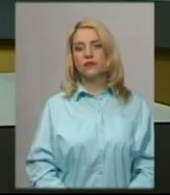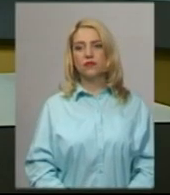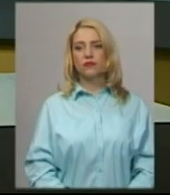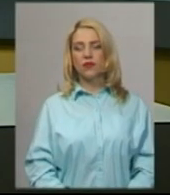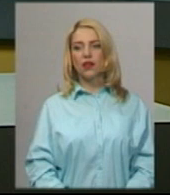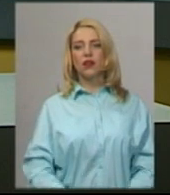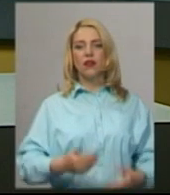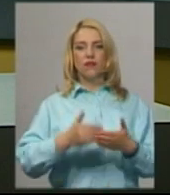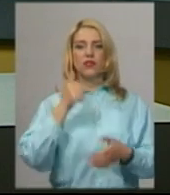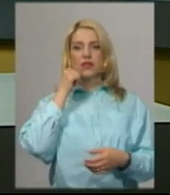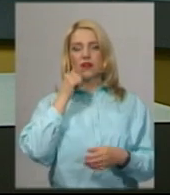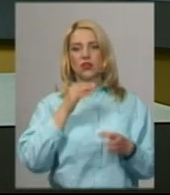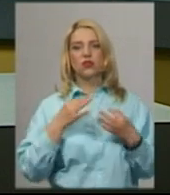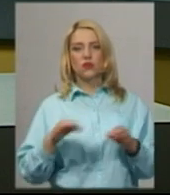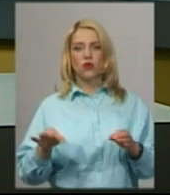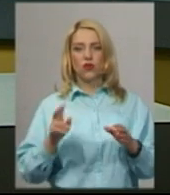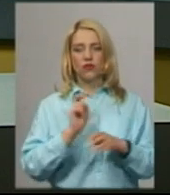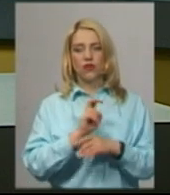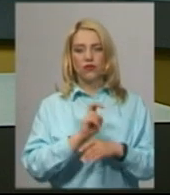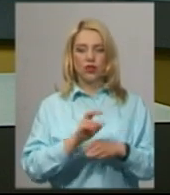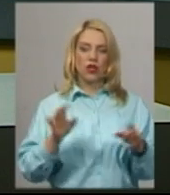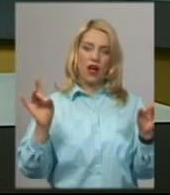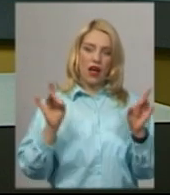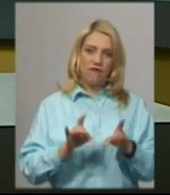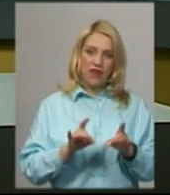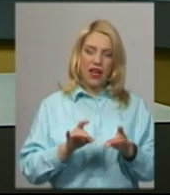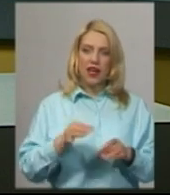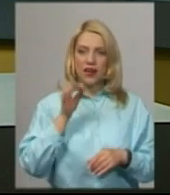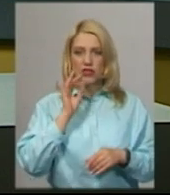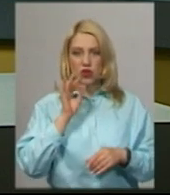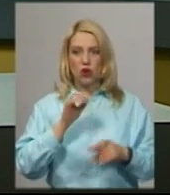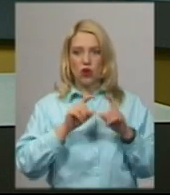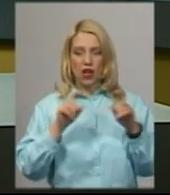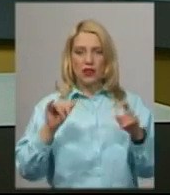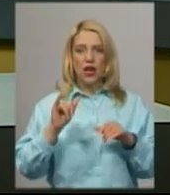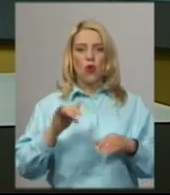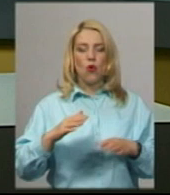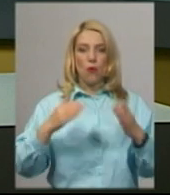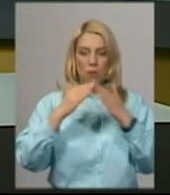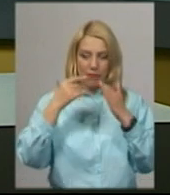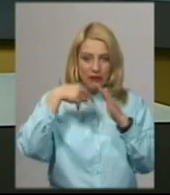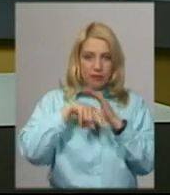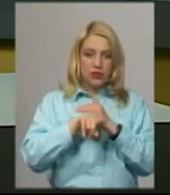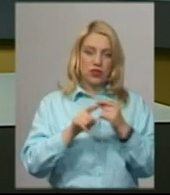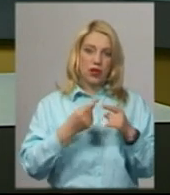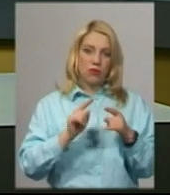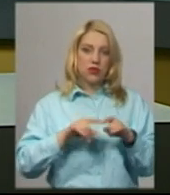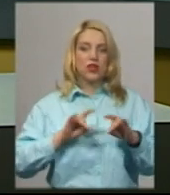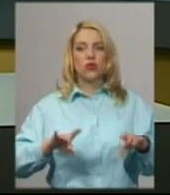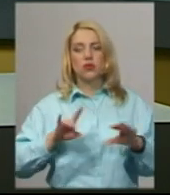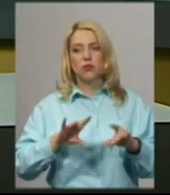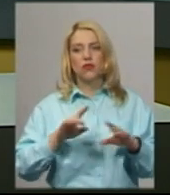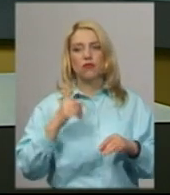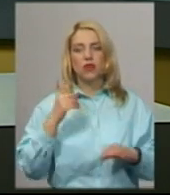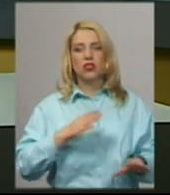Від завтра дозволено відвідувати кафе та ресторани Хмельниччини у приміщенні закладу. Про це сьогодні на брифінгу